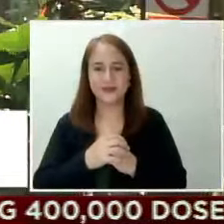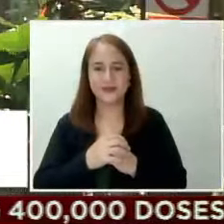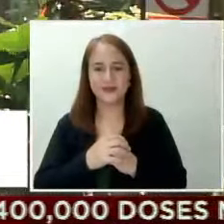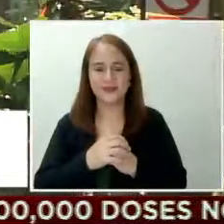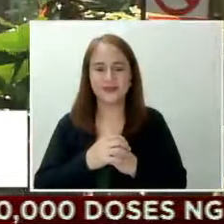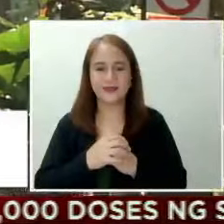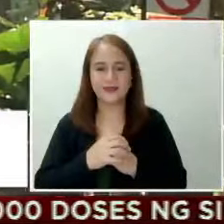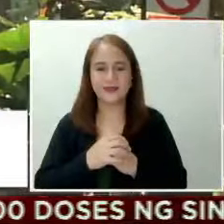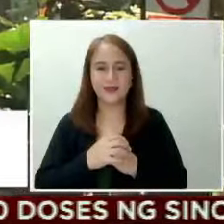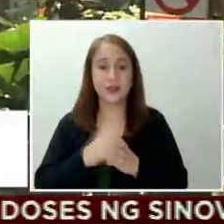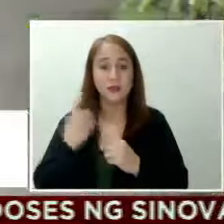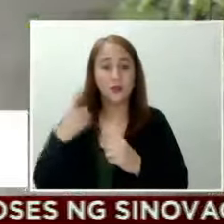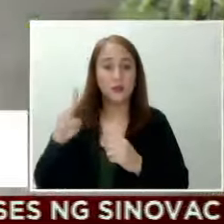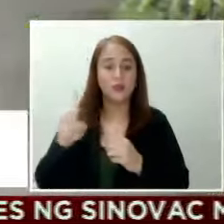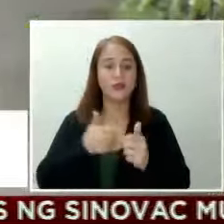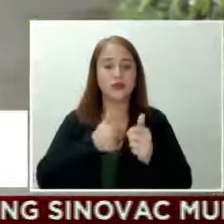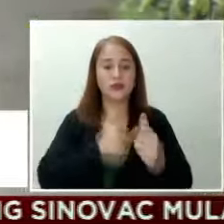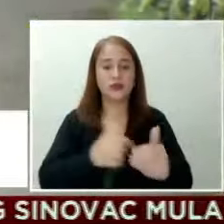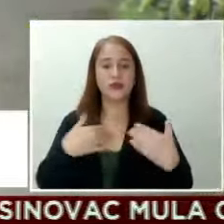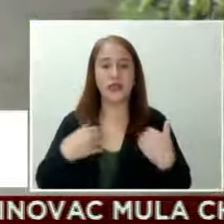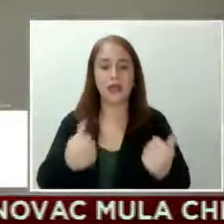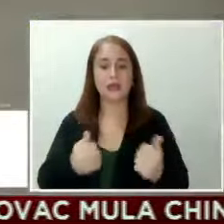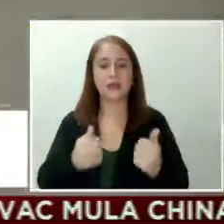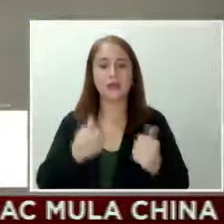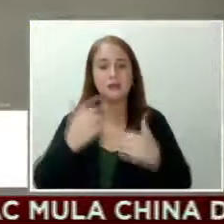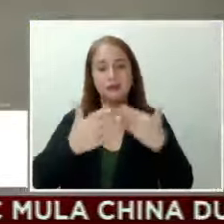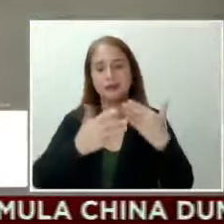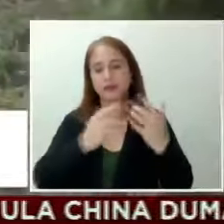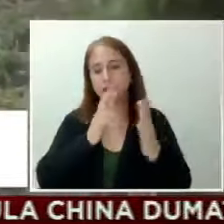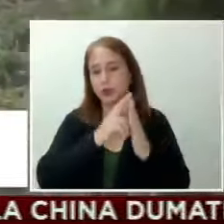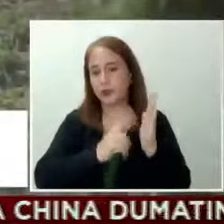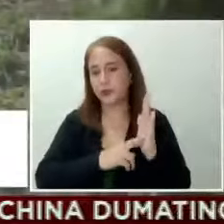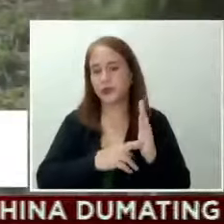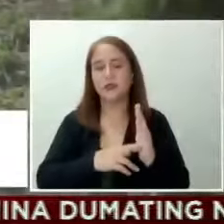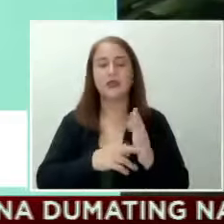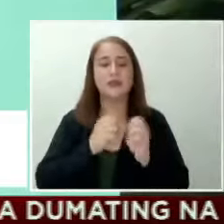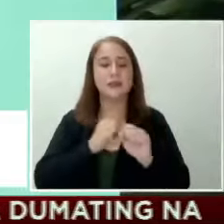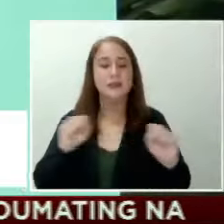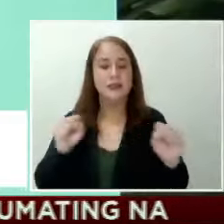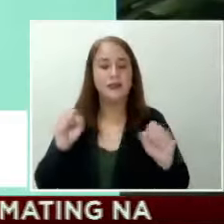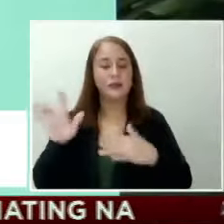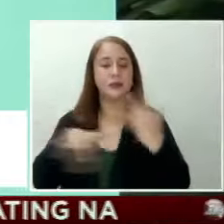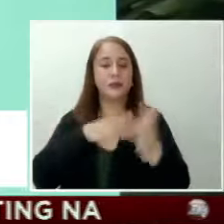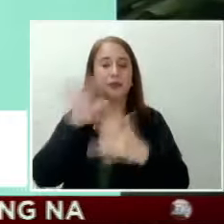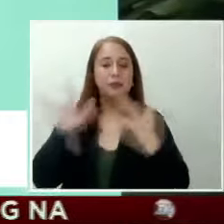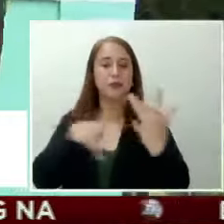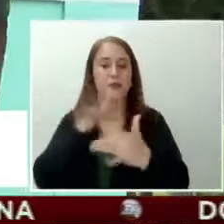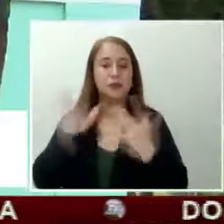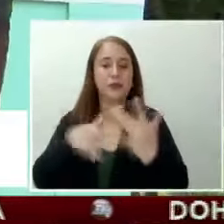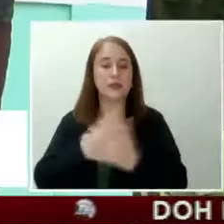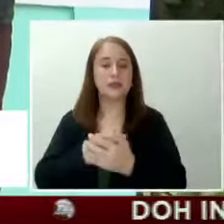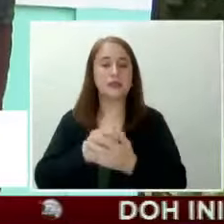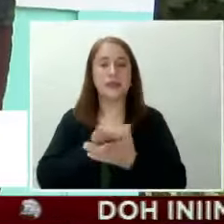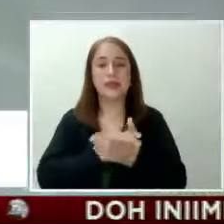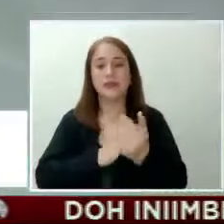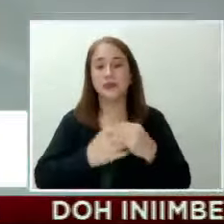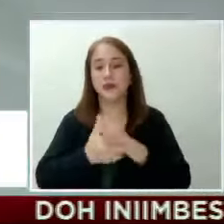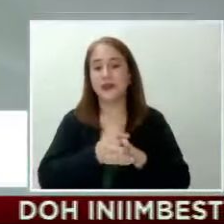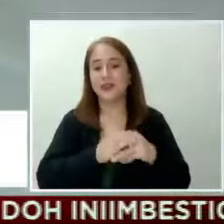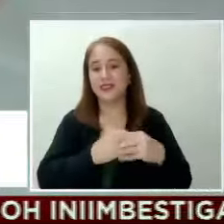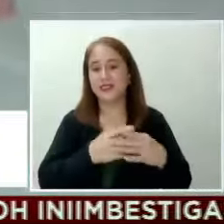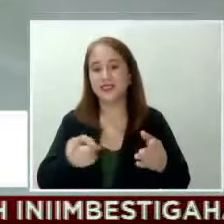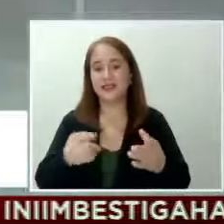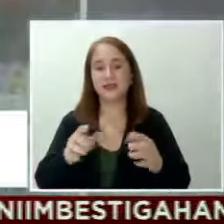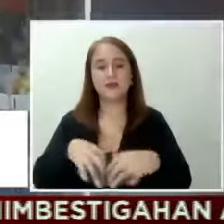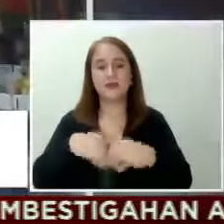Para makasunod sa mga health protocol at masiguro ang kaligtasan ng mga namamasyal, isang hand-washing facility ang itinayo